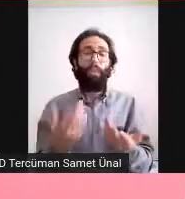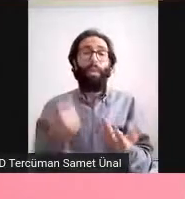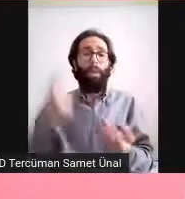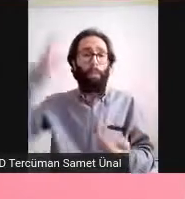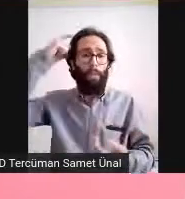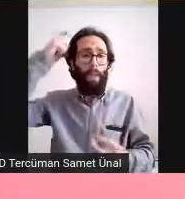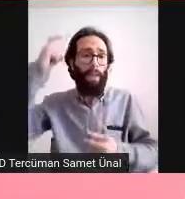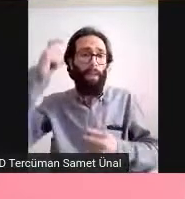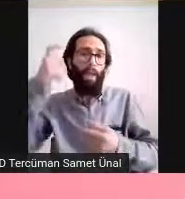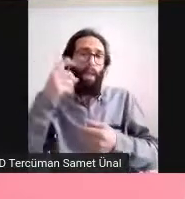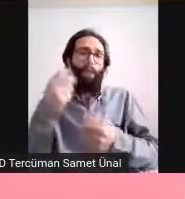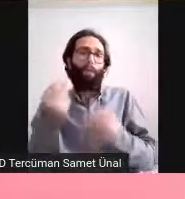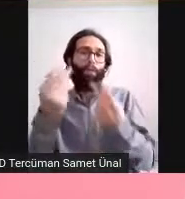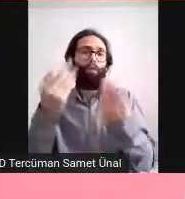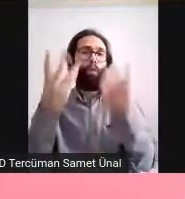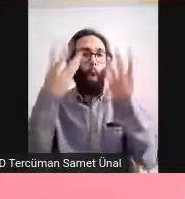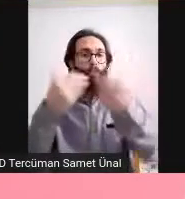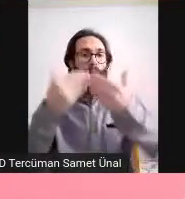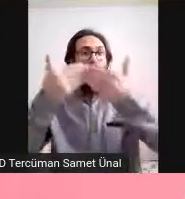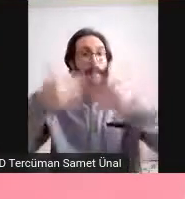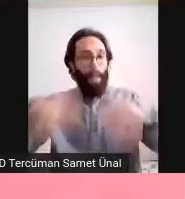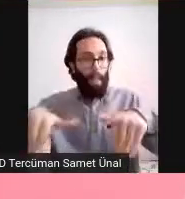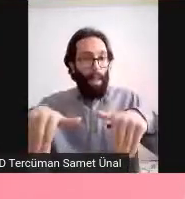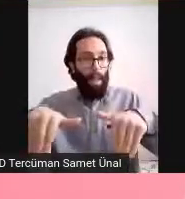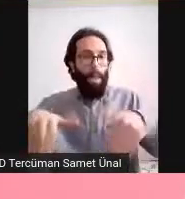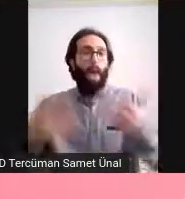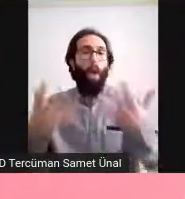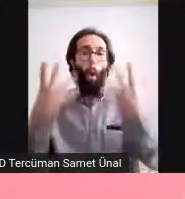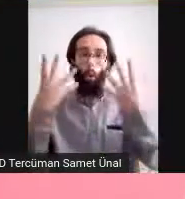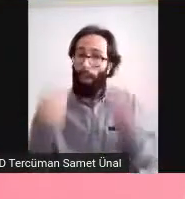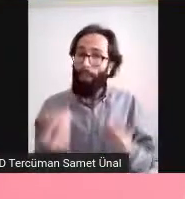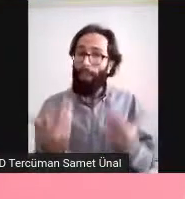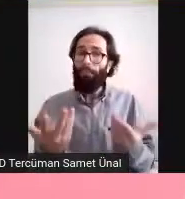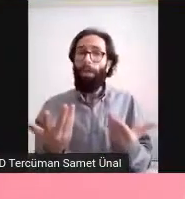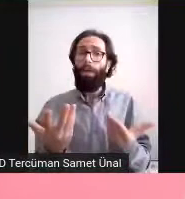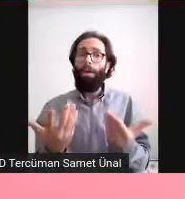bundan sonra ilgili. Bunlar bilmediklerimiz.